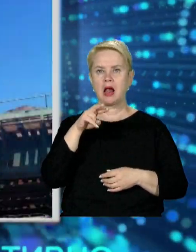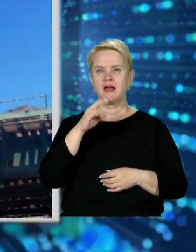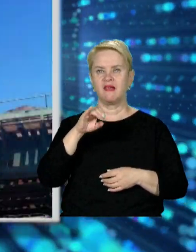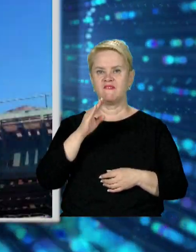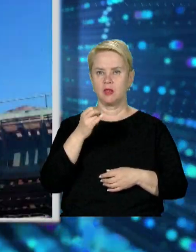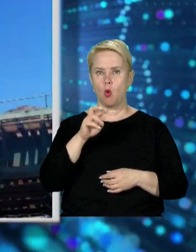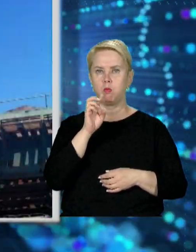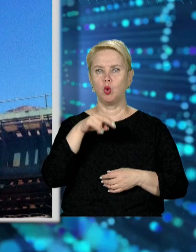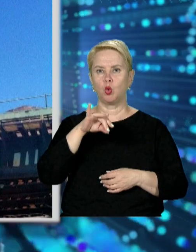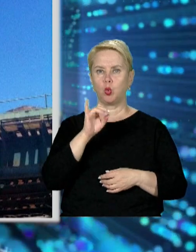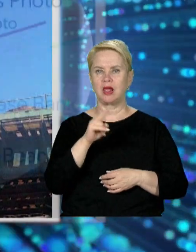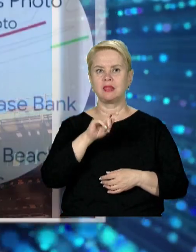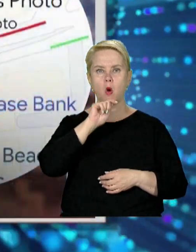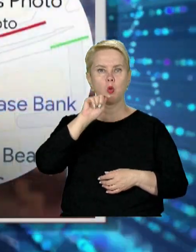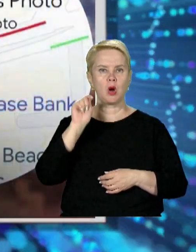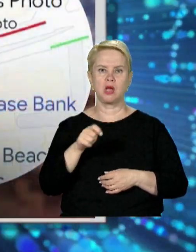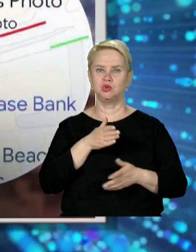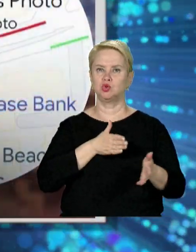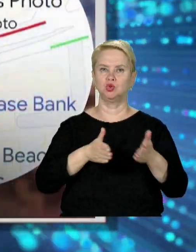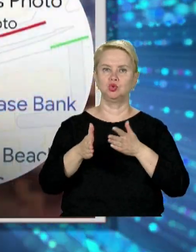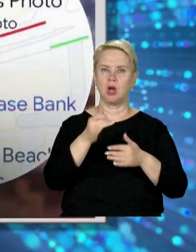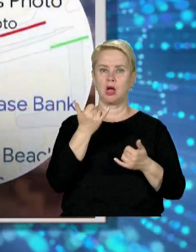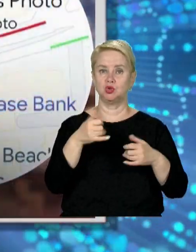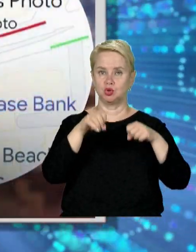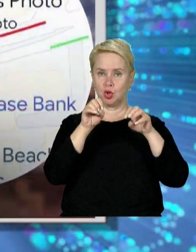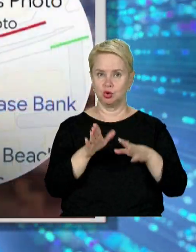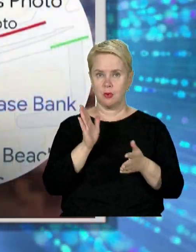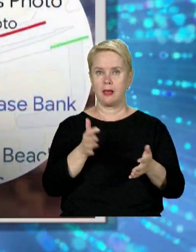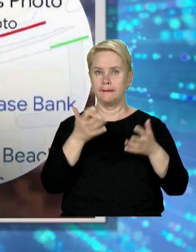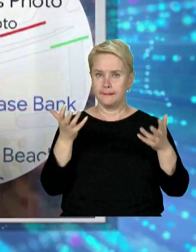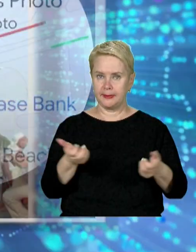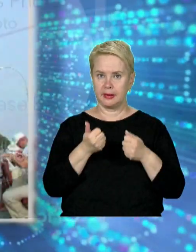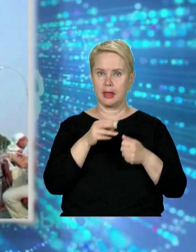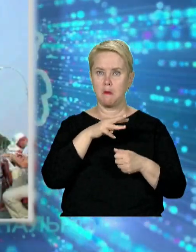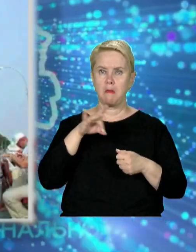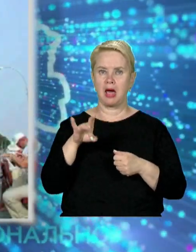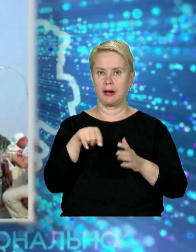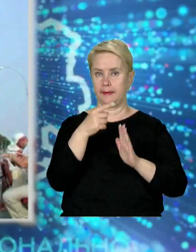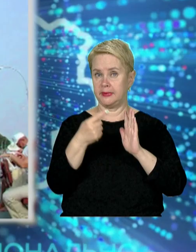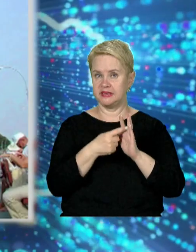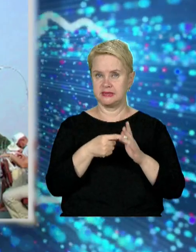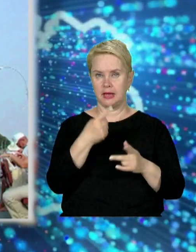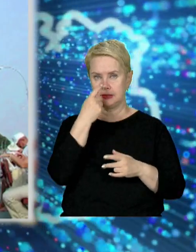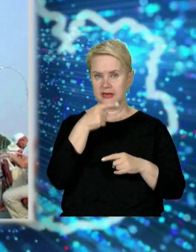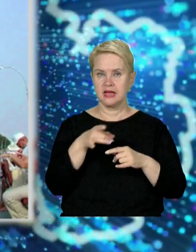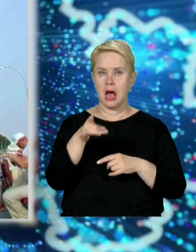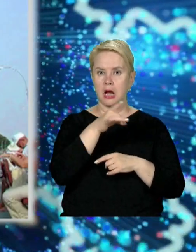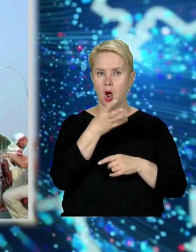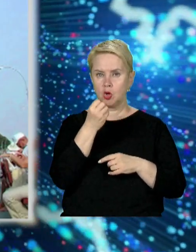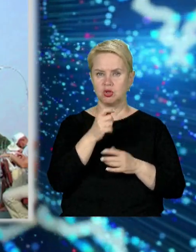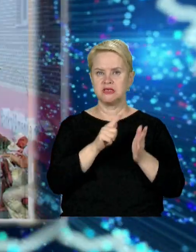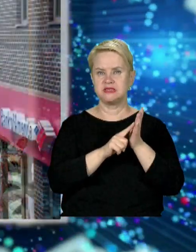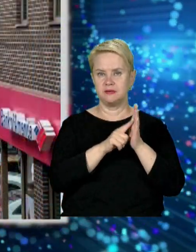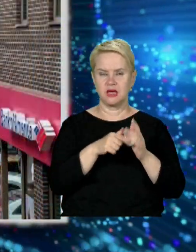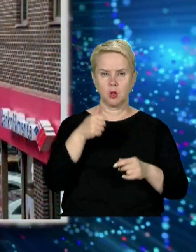-Авеню у Брукліні на український шлях. Тепер це рішення має підтримати мер міста. Нагадаємо, цей район ще з